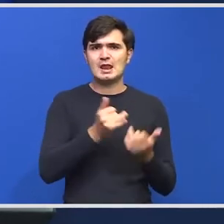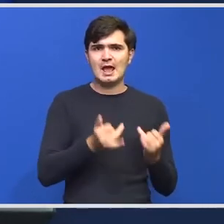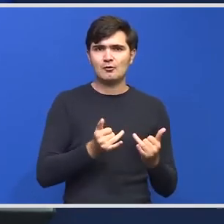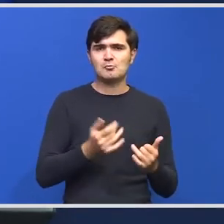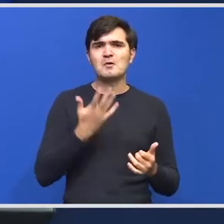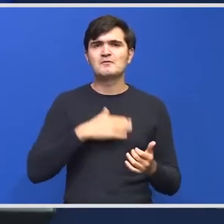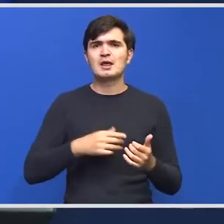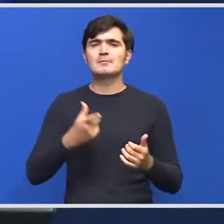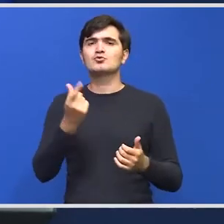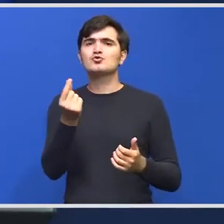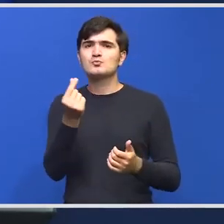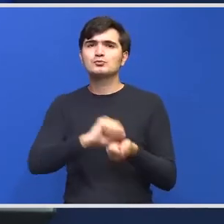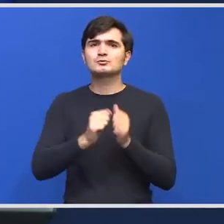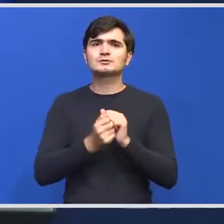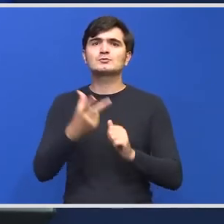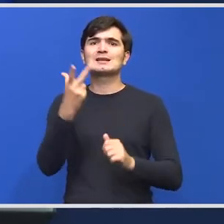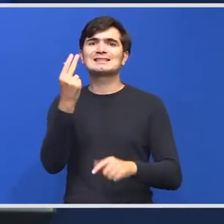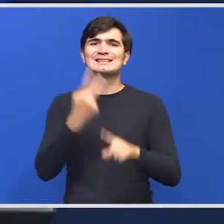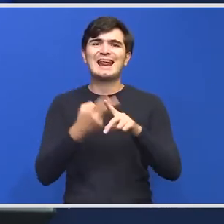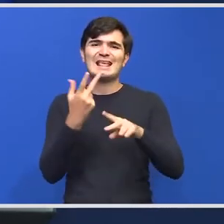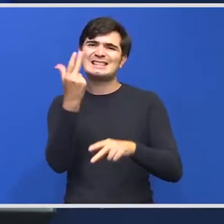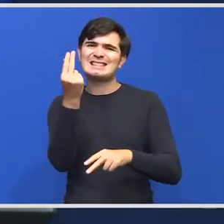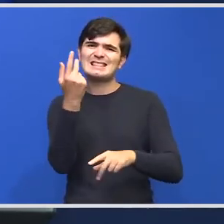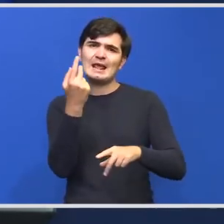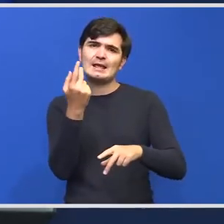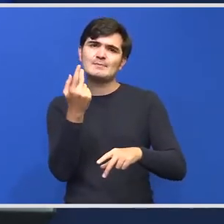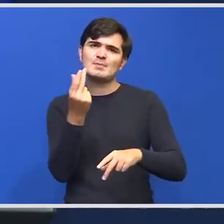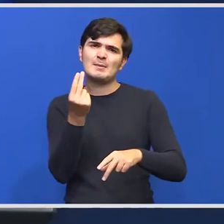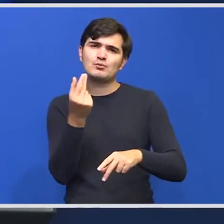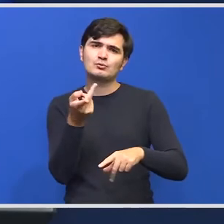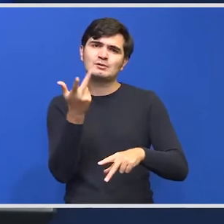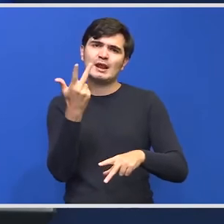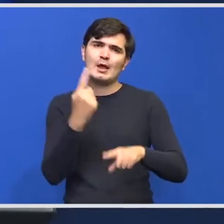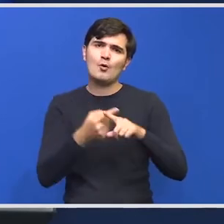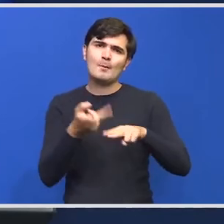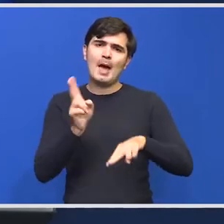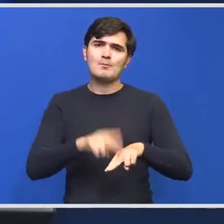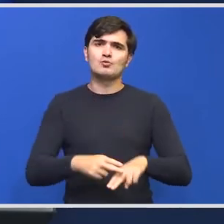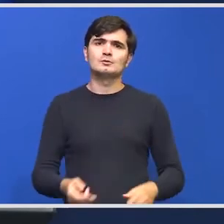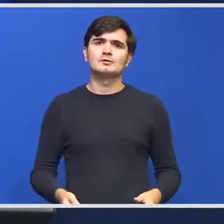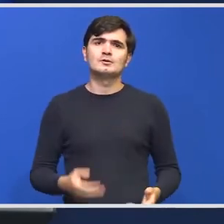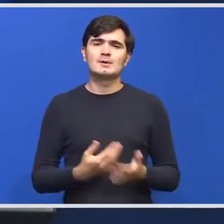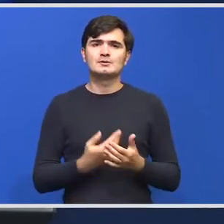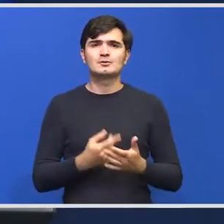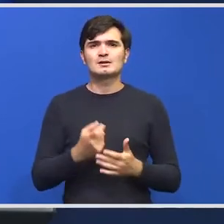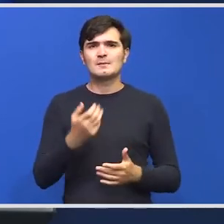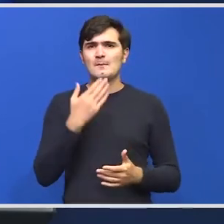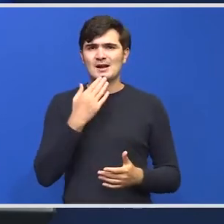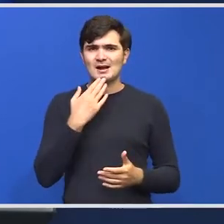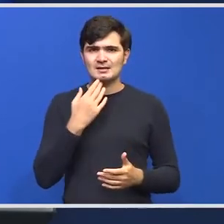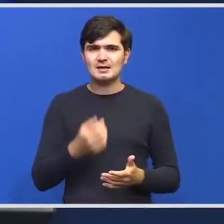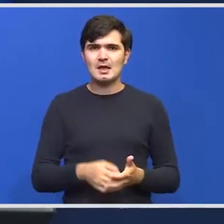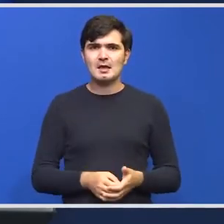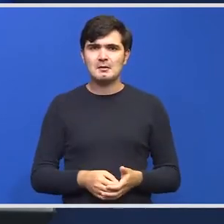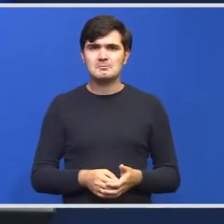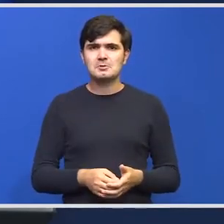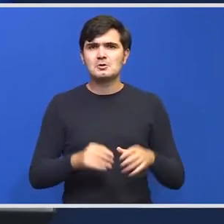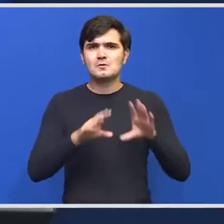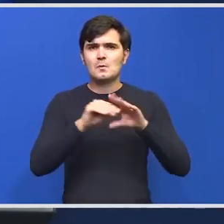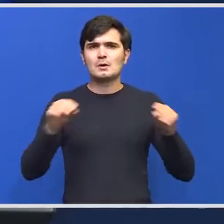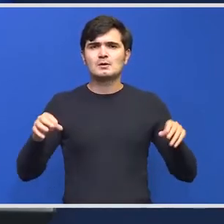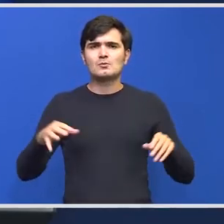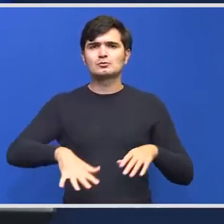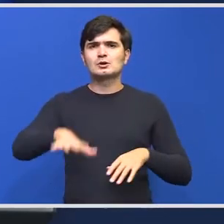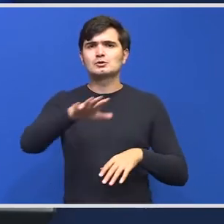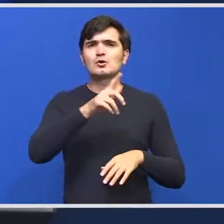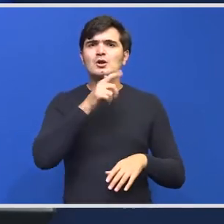să le dublăm sau chiar să le triplăm aceste amenzi pentru că din păcate habituarea ursului sau în multe zone